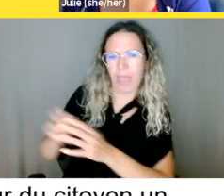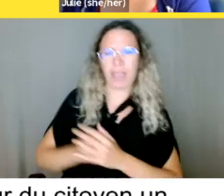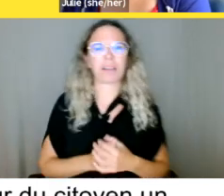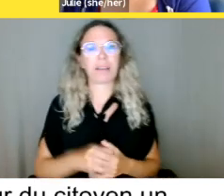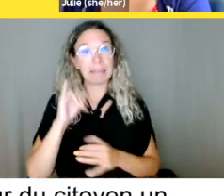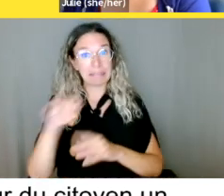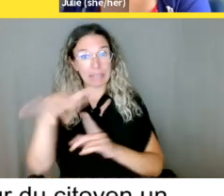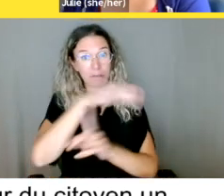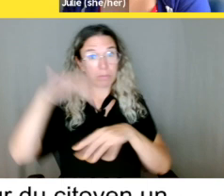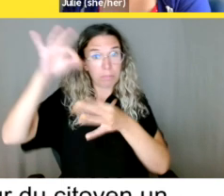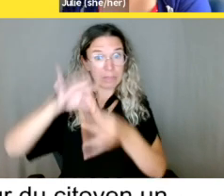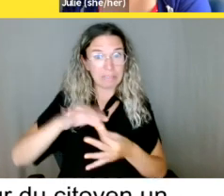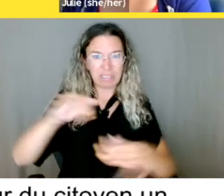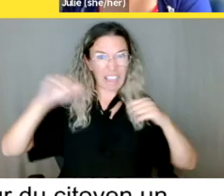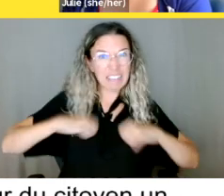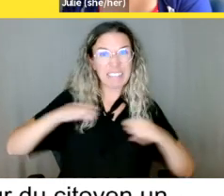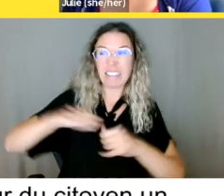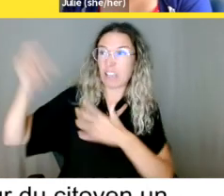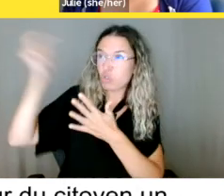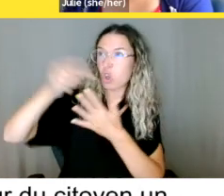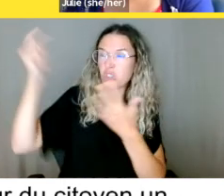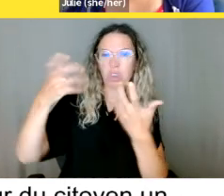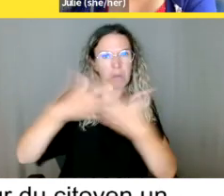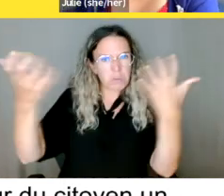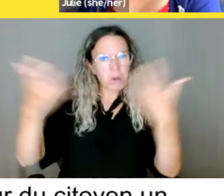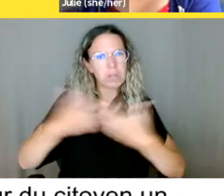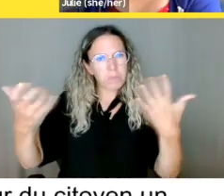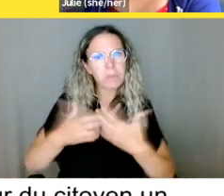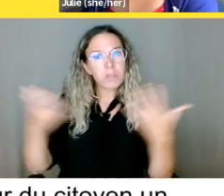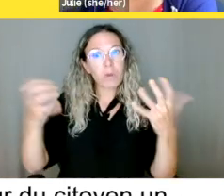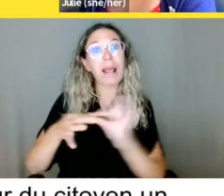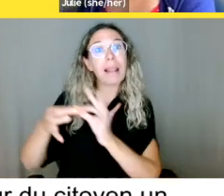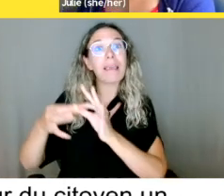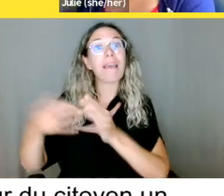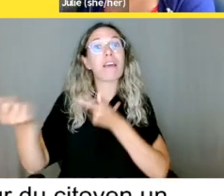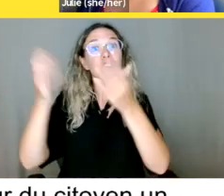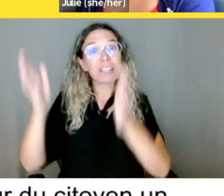de Montréal, vous pouvez aussi déposer une plainte à l'Ombudsman de Montréal.